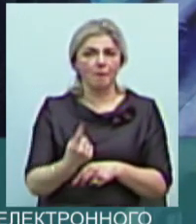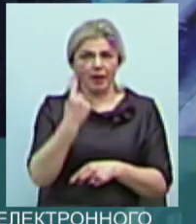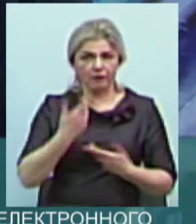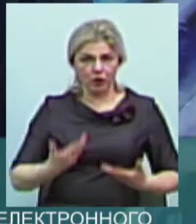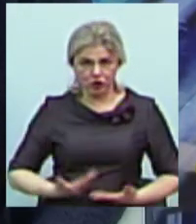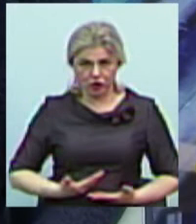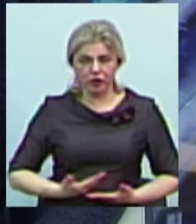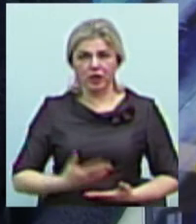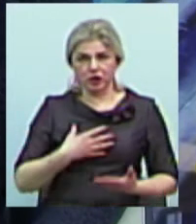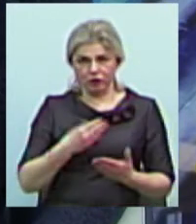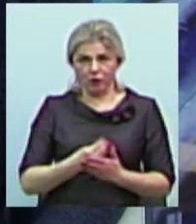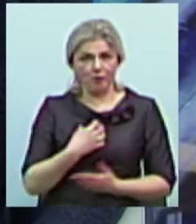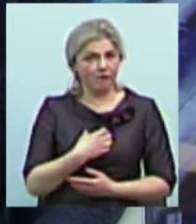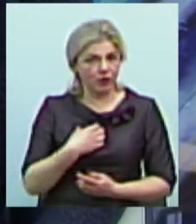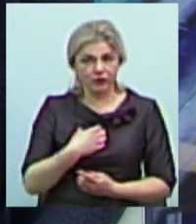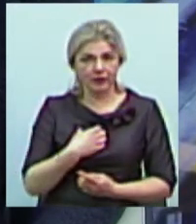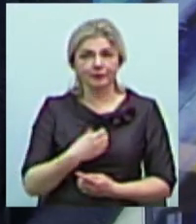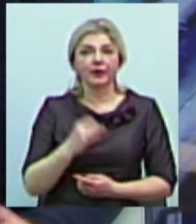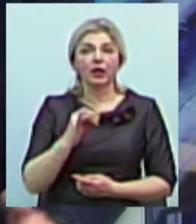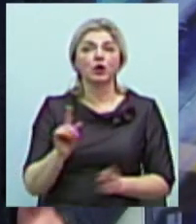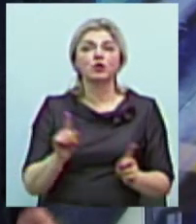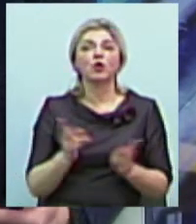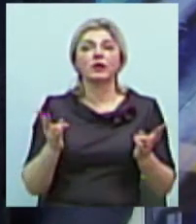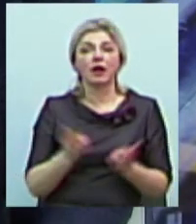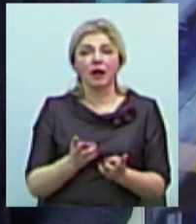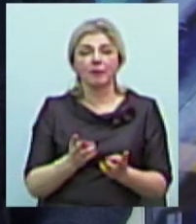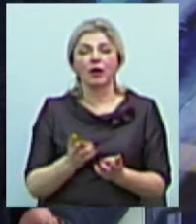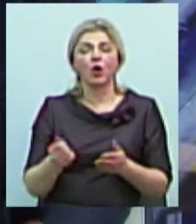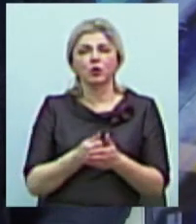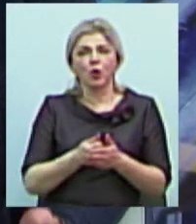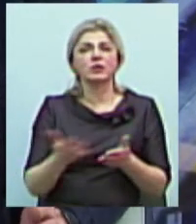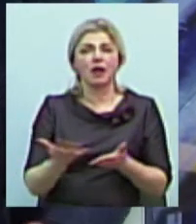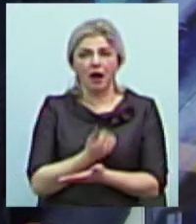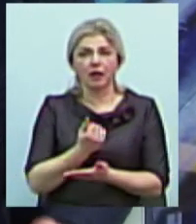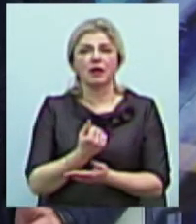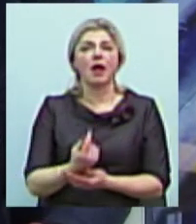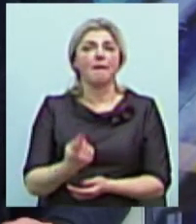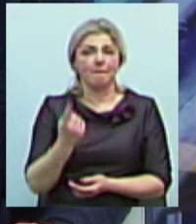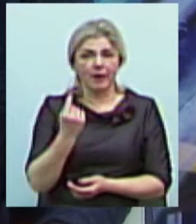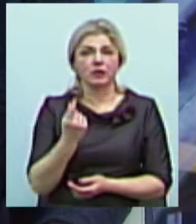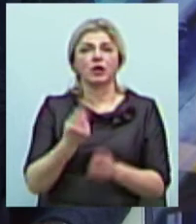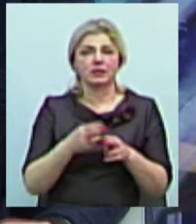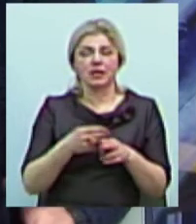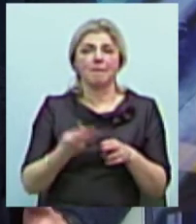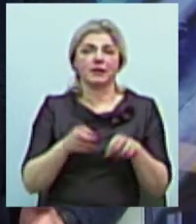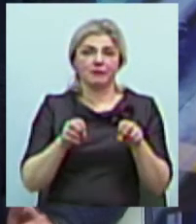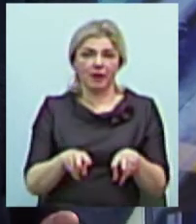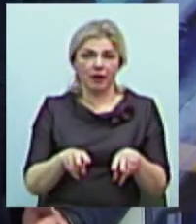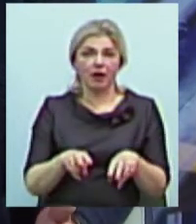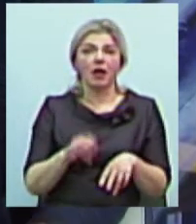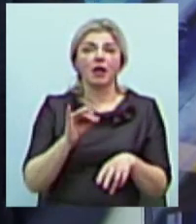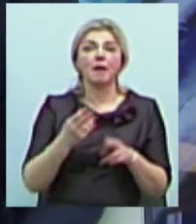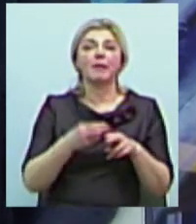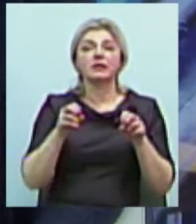взагалі. І те, що треба якимось чином досягати, це, по-перше, сама безпека. А безпека